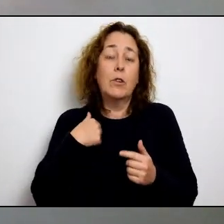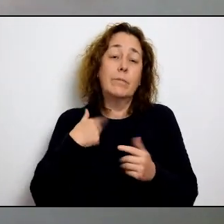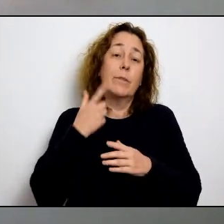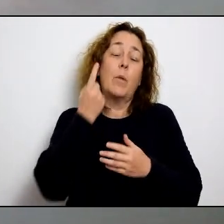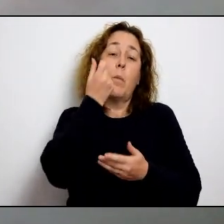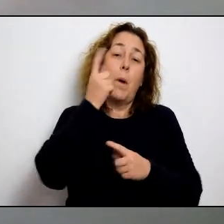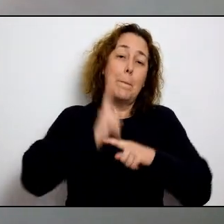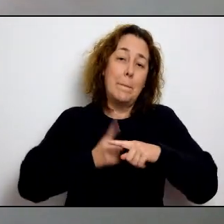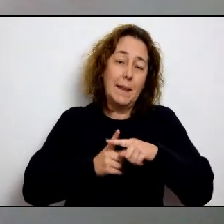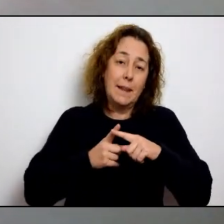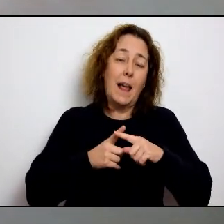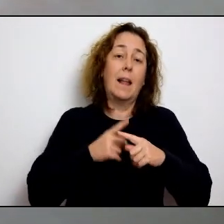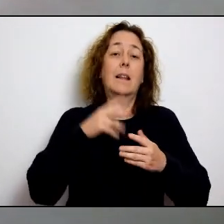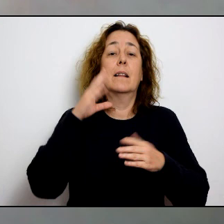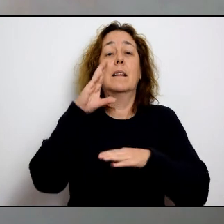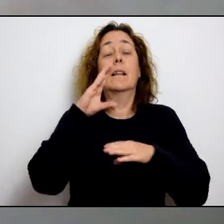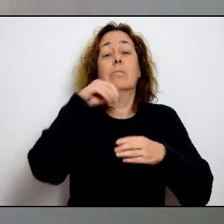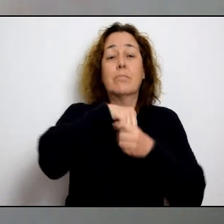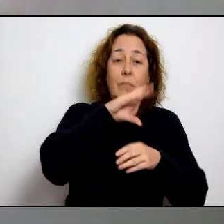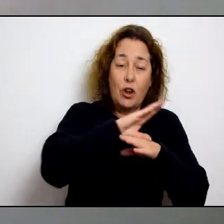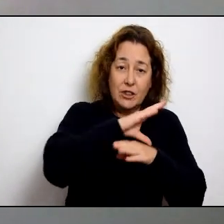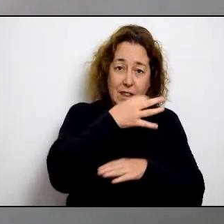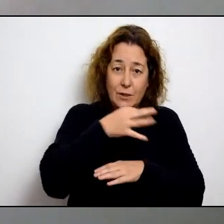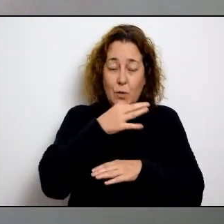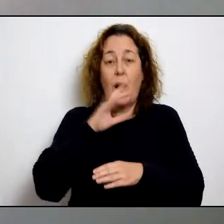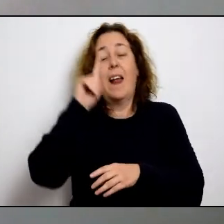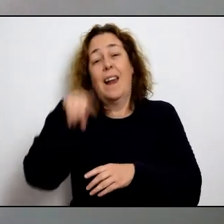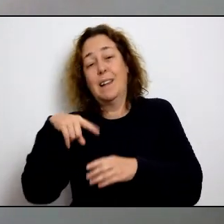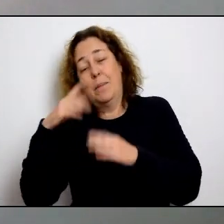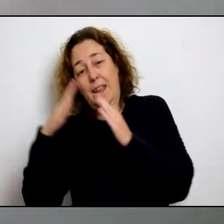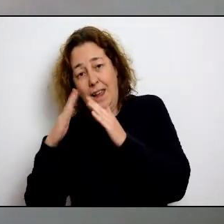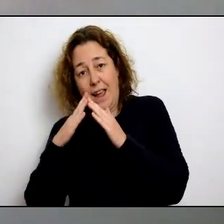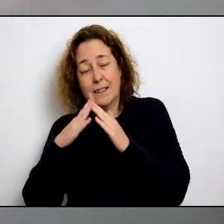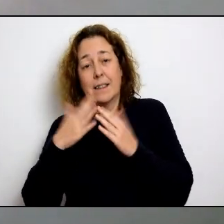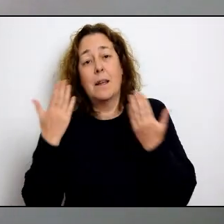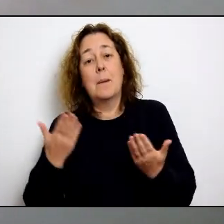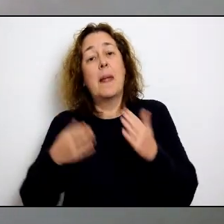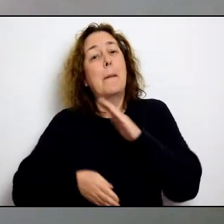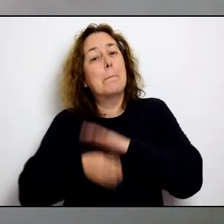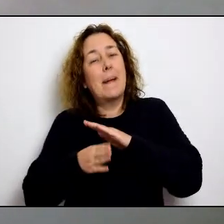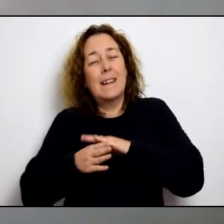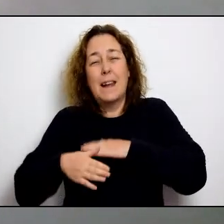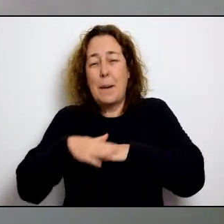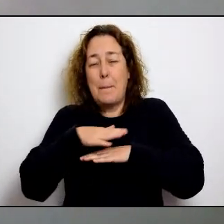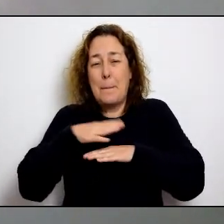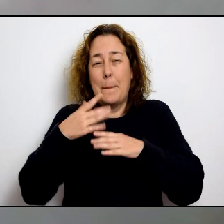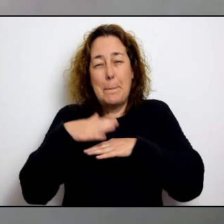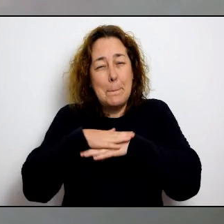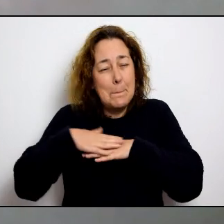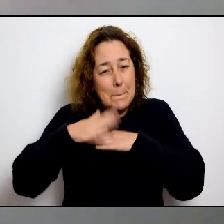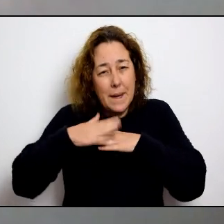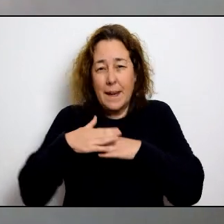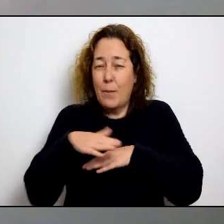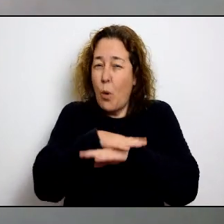per demanar-me com estic duent aquest confinament t'he explicat que el confinament estic combinant la meva presència en el Consell Insular en sa